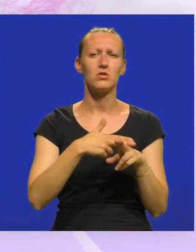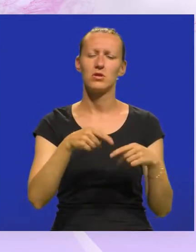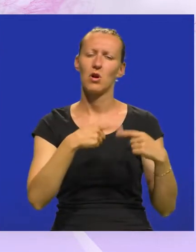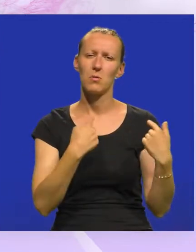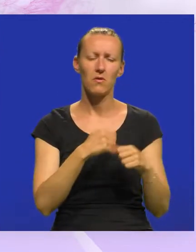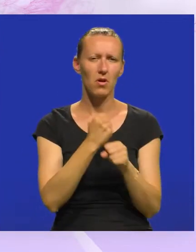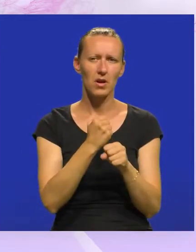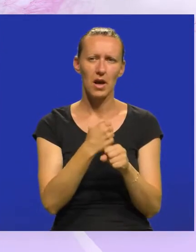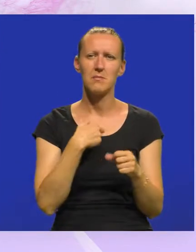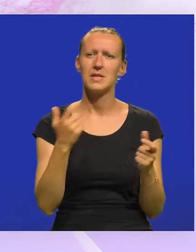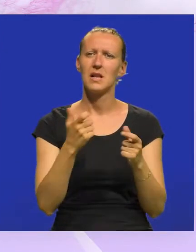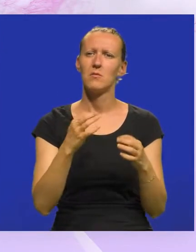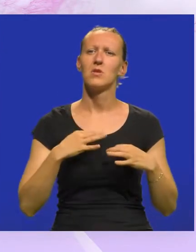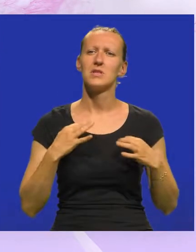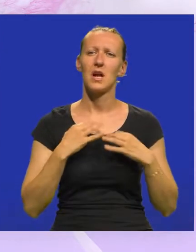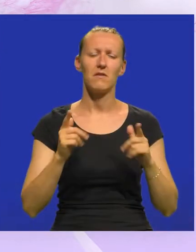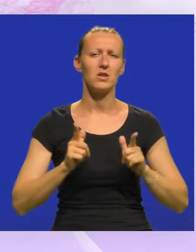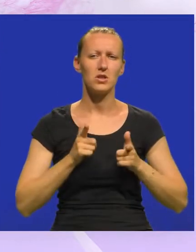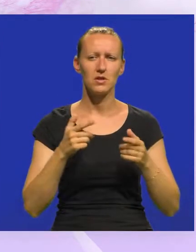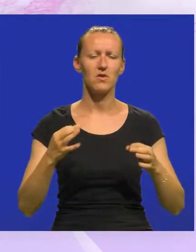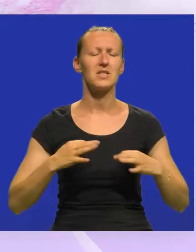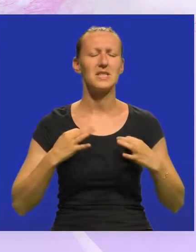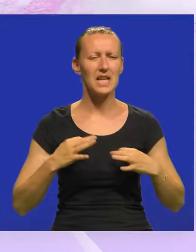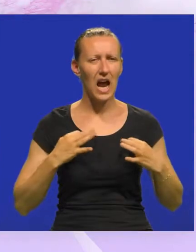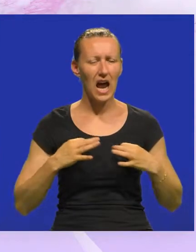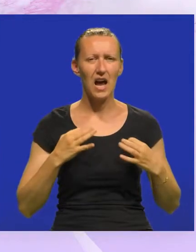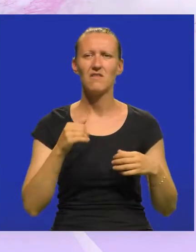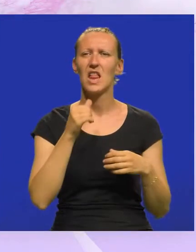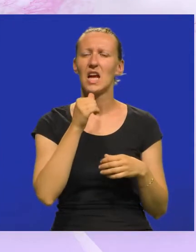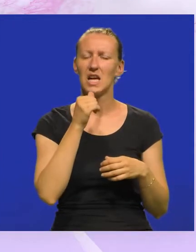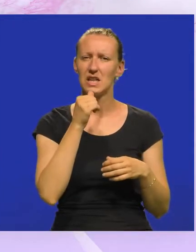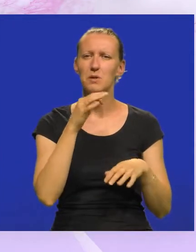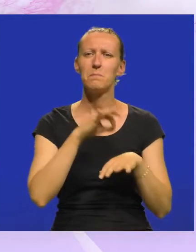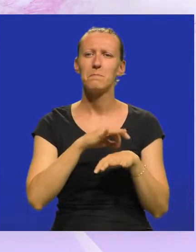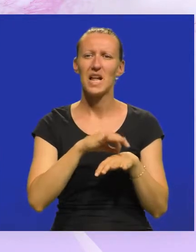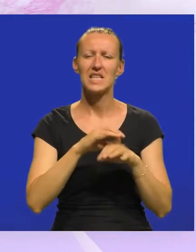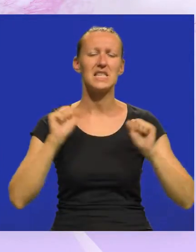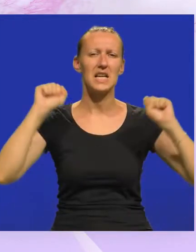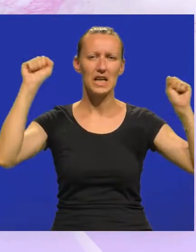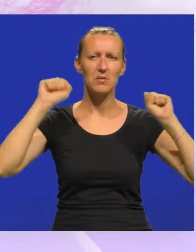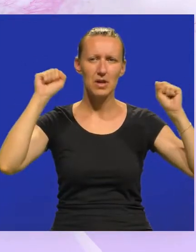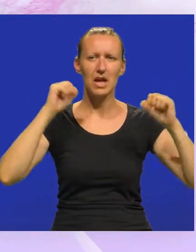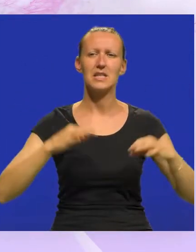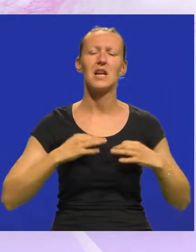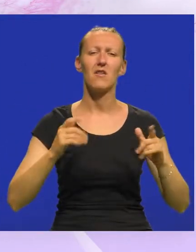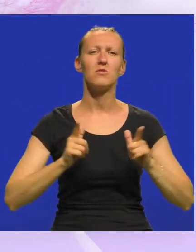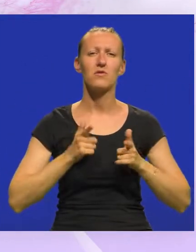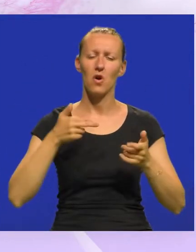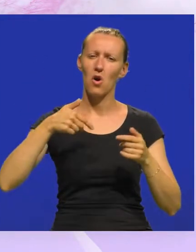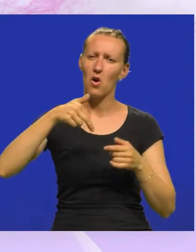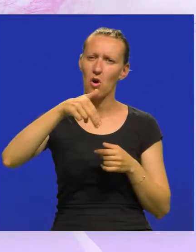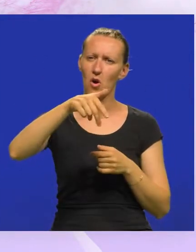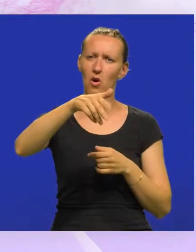volonteri. Slavimo zdravi život, zdravlje i medicinskom gimnastikom, zdravim životom,